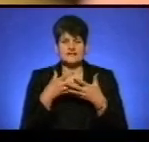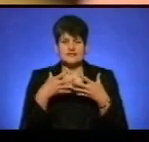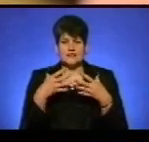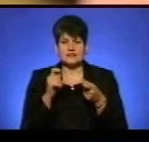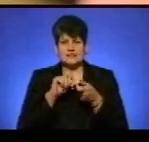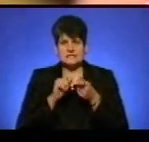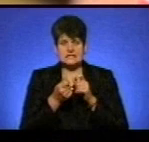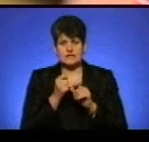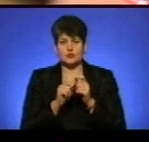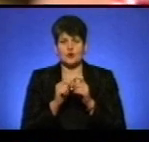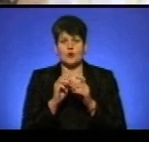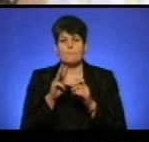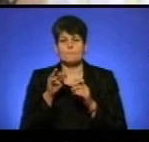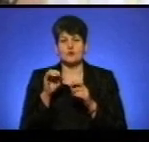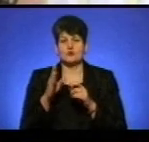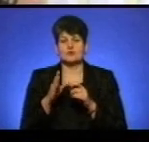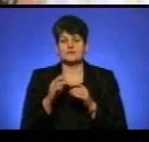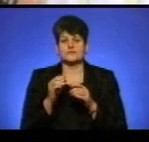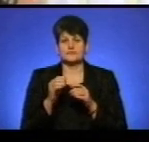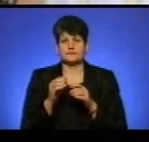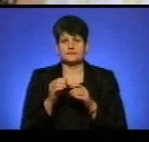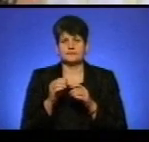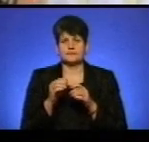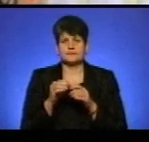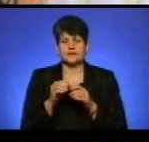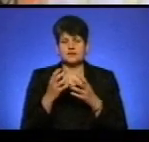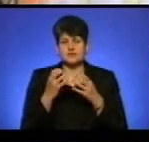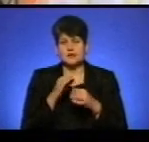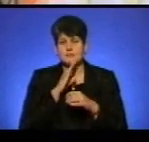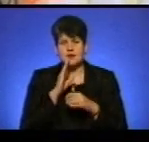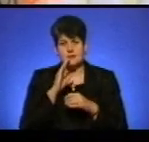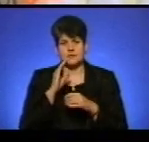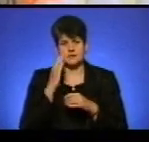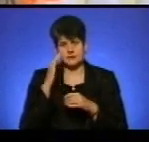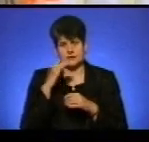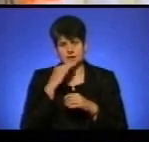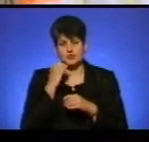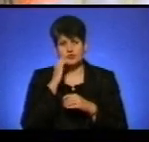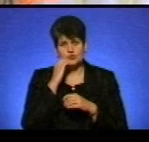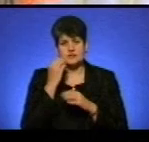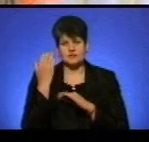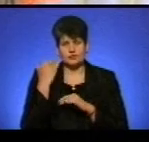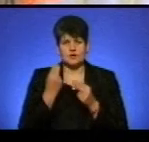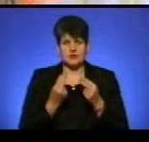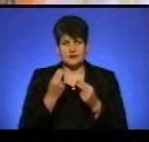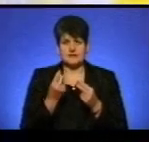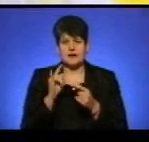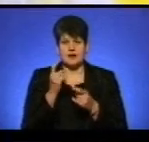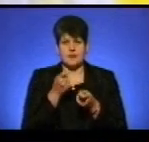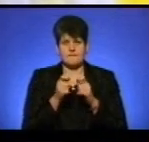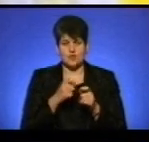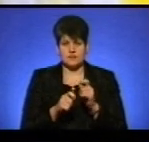зігнутого мотка тканини. «Наші мами, тата, дідусів, вони гралися такими ляльками-мотанками.